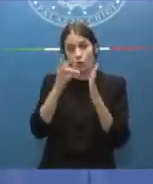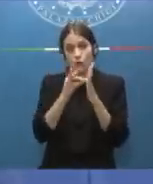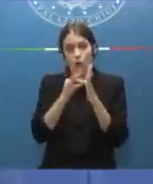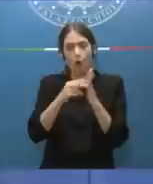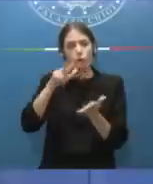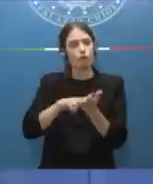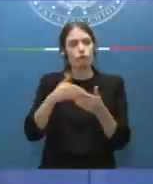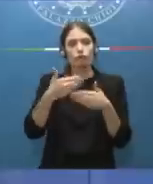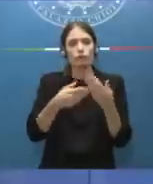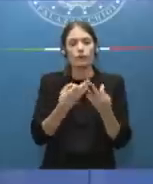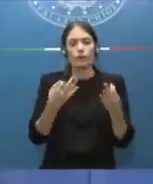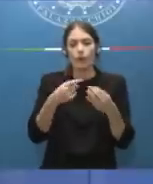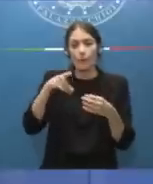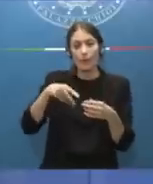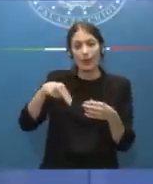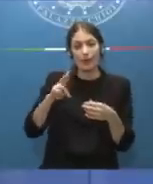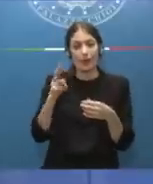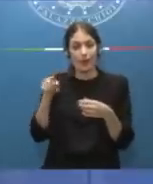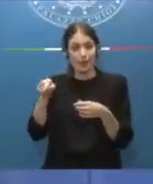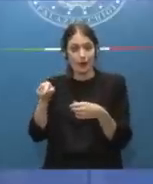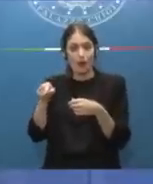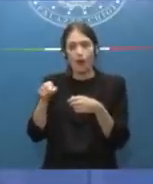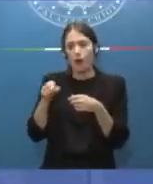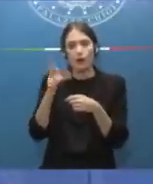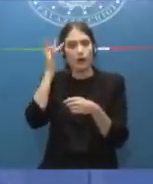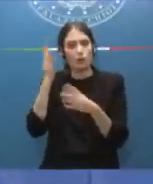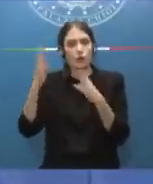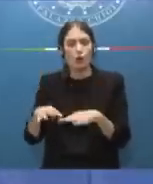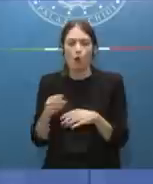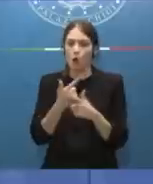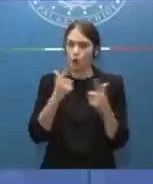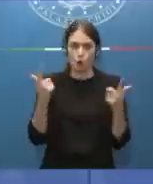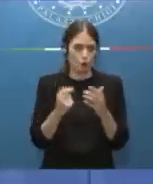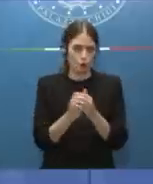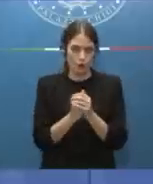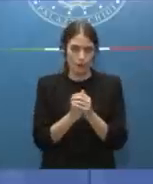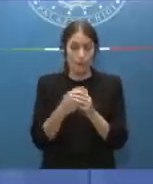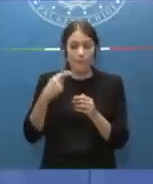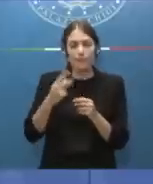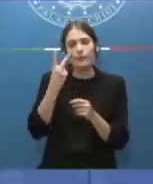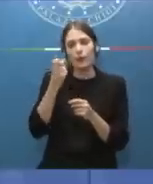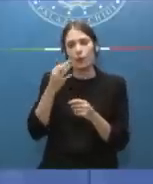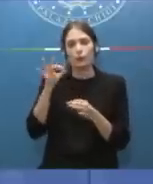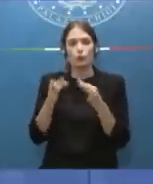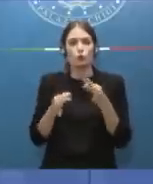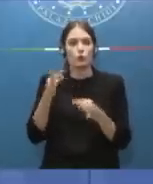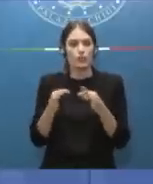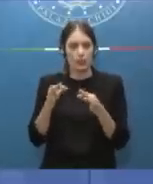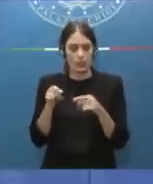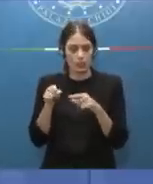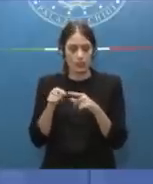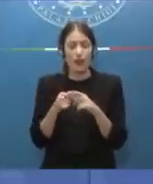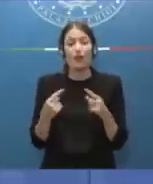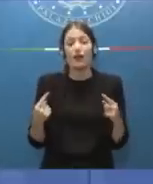diciamo venga compromesso il PNRR e Resilienza. Questo per quello che riguarda la giustizia dopodiché